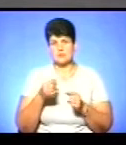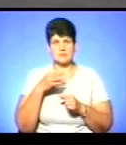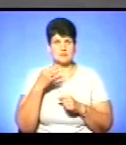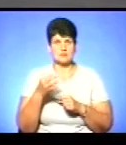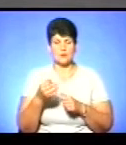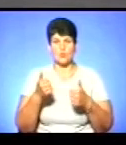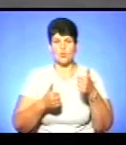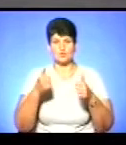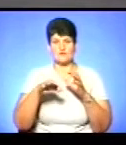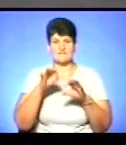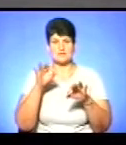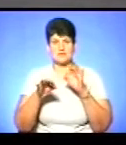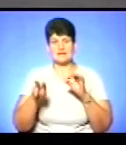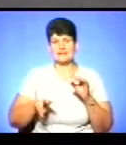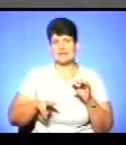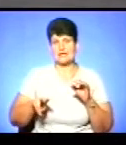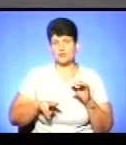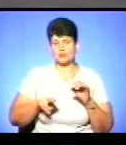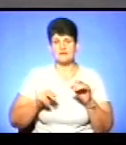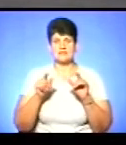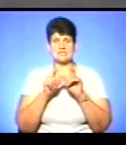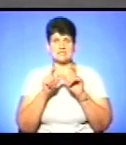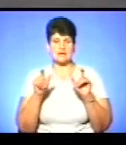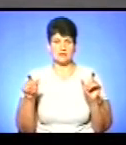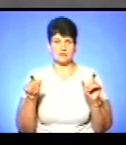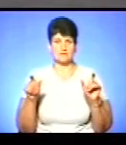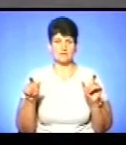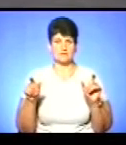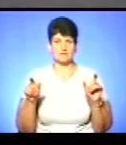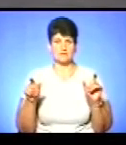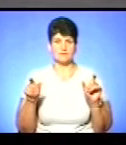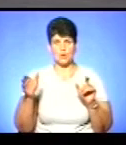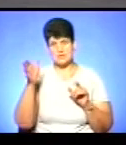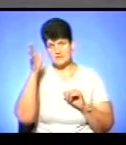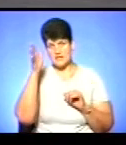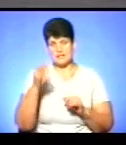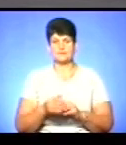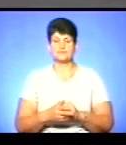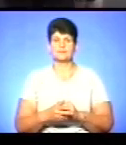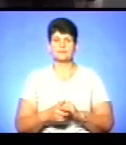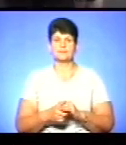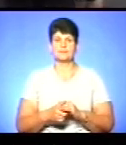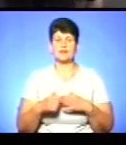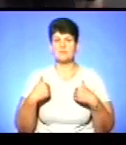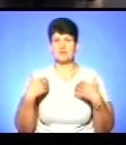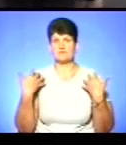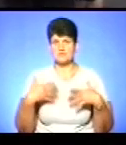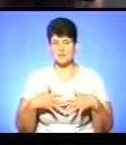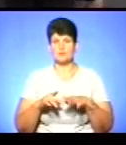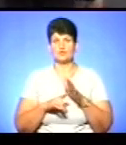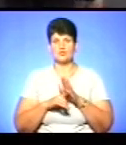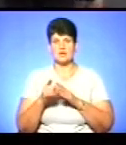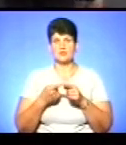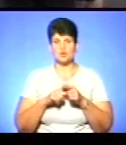конкурсний відбір директорів закладів освіти. Ми вже запровадили цю